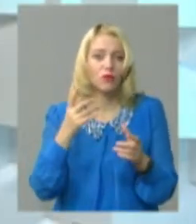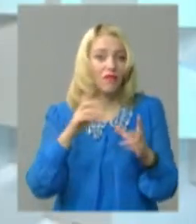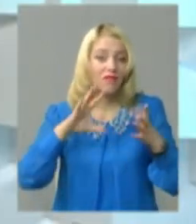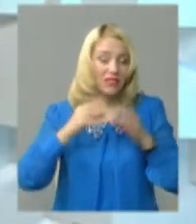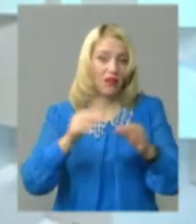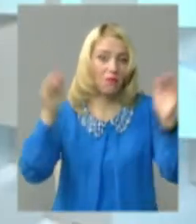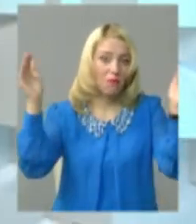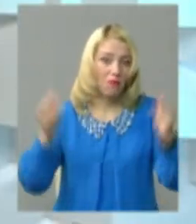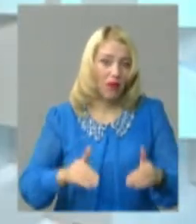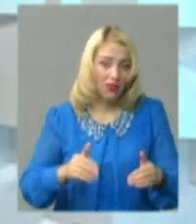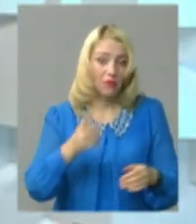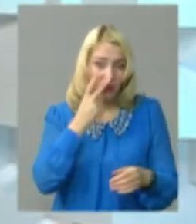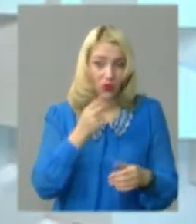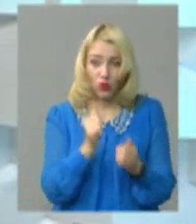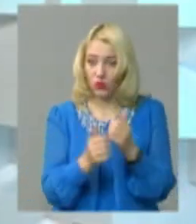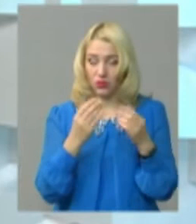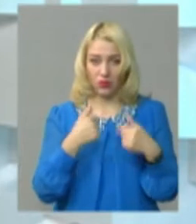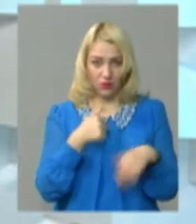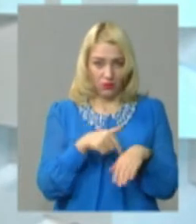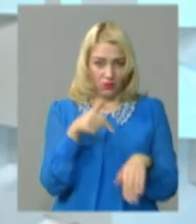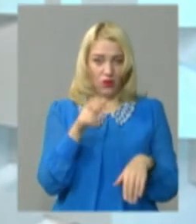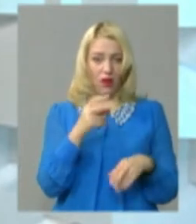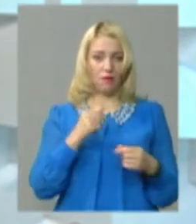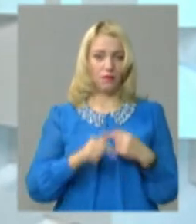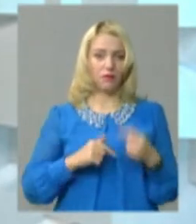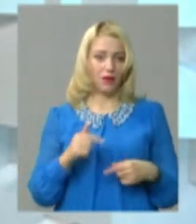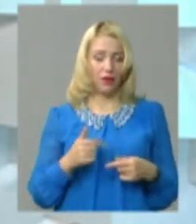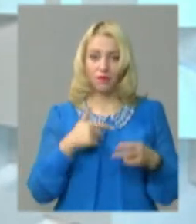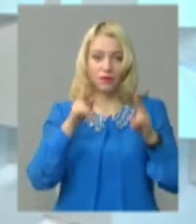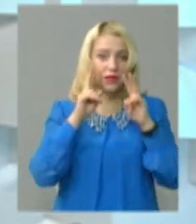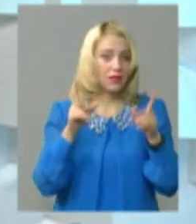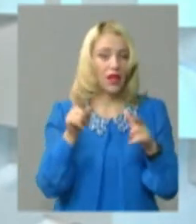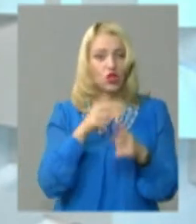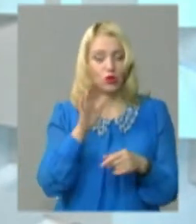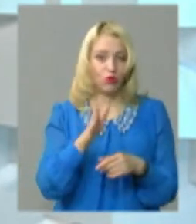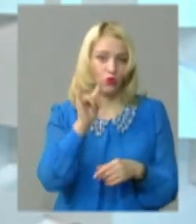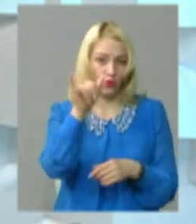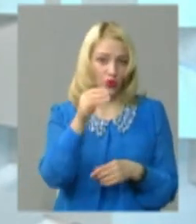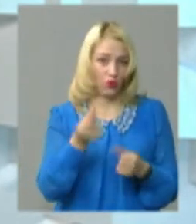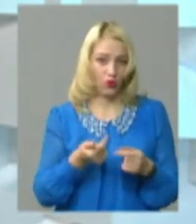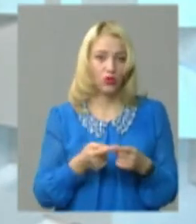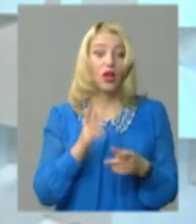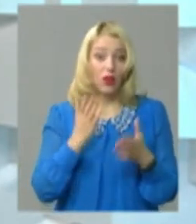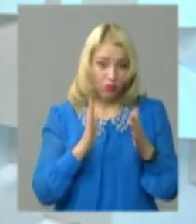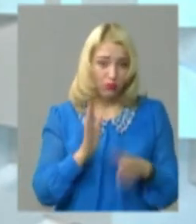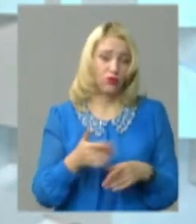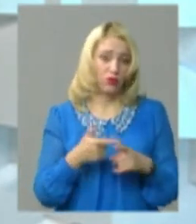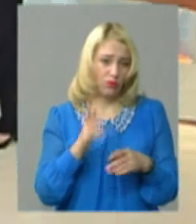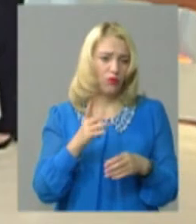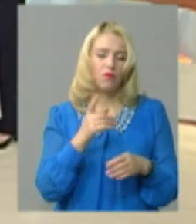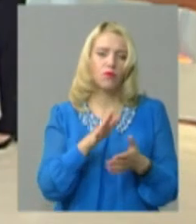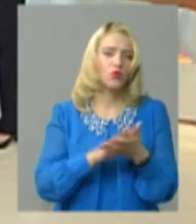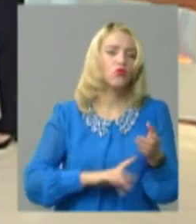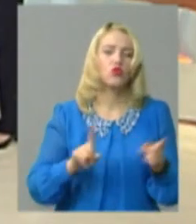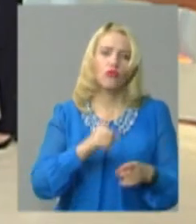падає, розумієте? Ми ж бачимо кожен день, я це бачу на собі як підприємець. Не знаю, чи будуть вони кошти. Якщо будуть, ми будемо продовжувати те, що потрібно в